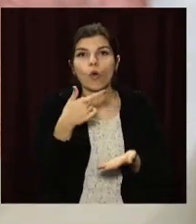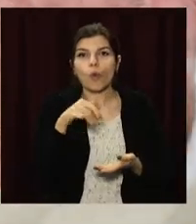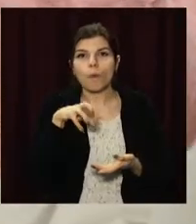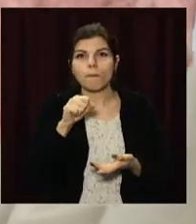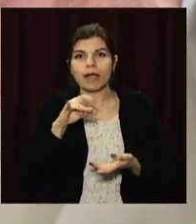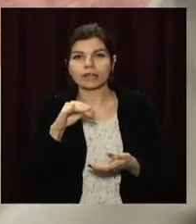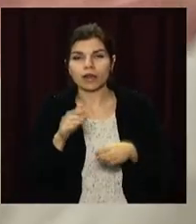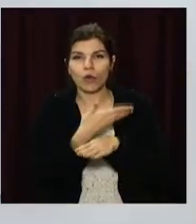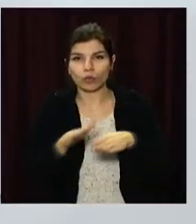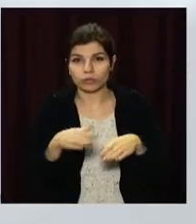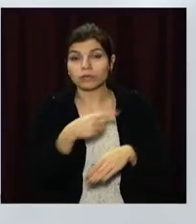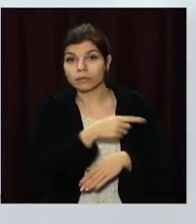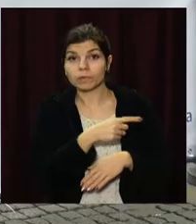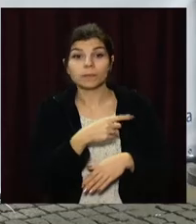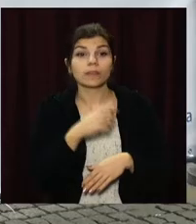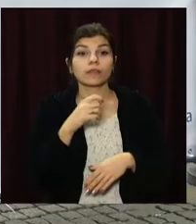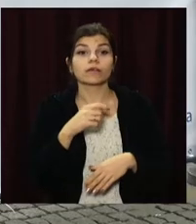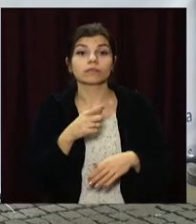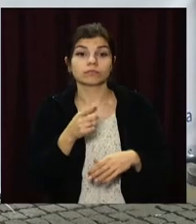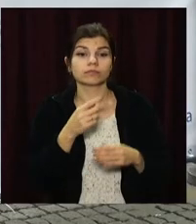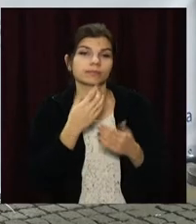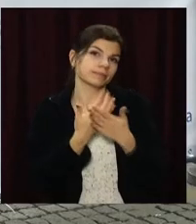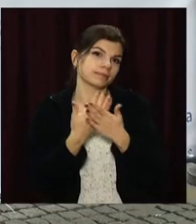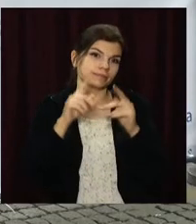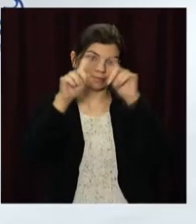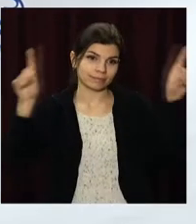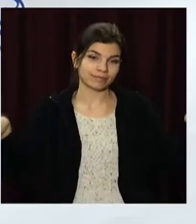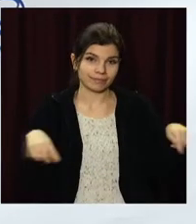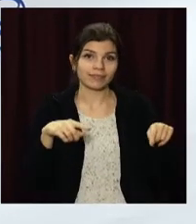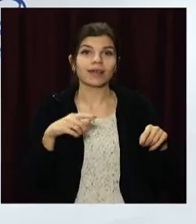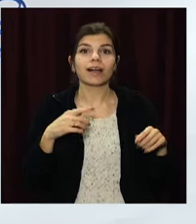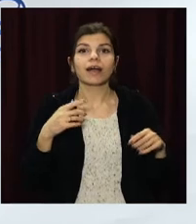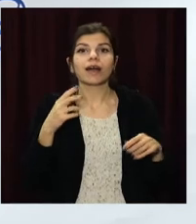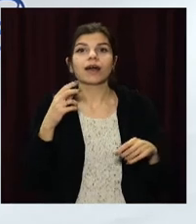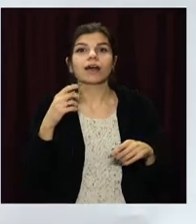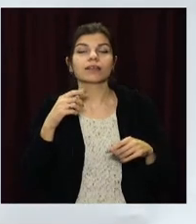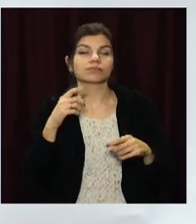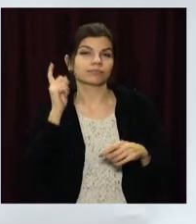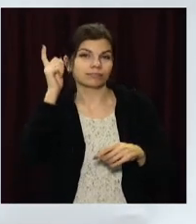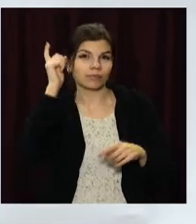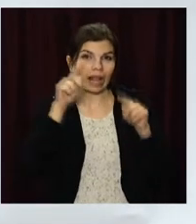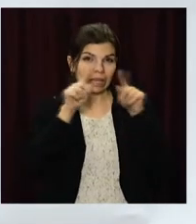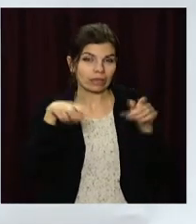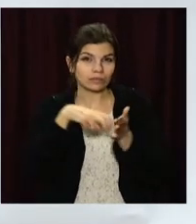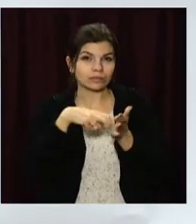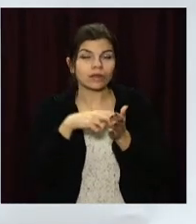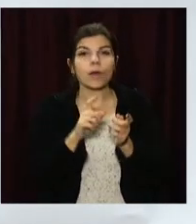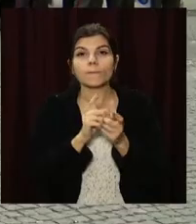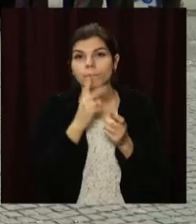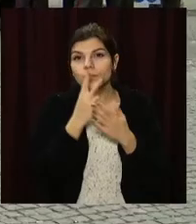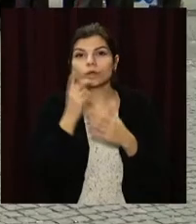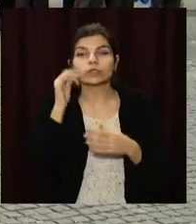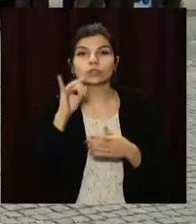з Молодіжною радою Дніпра. Акт злуки матиме вид невеликих стилізованих під старовину листівок, схожих на історичний